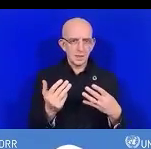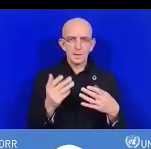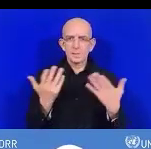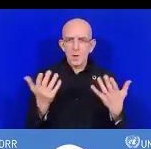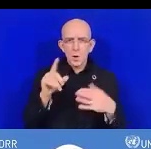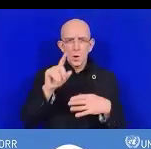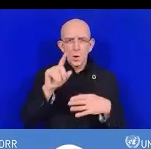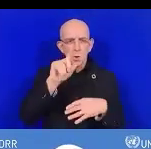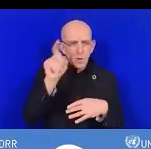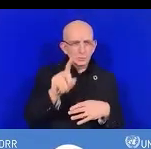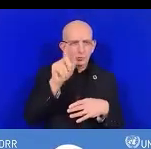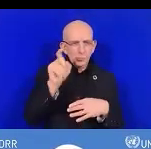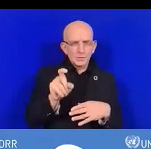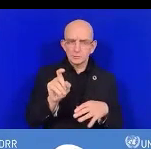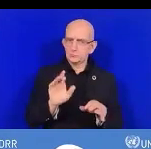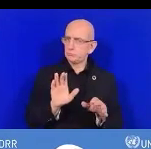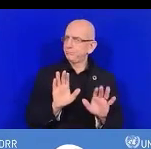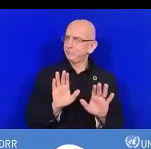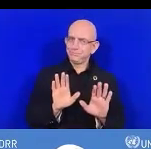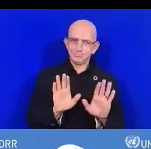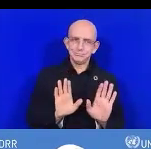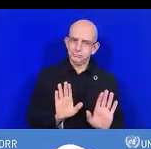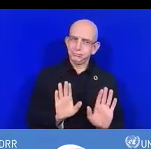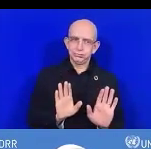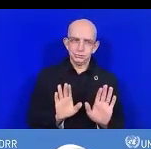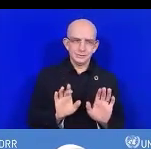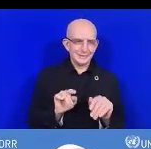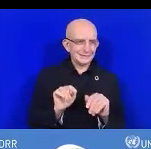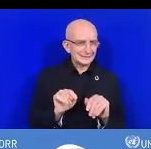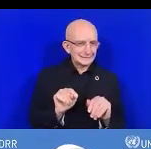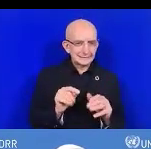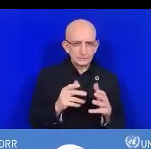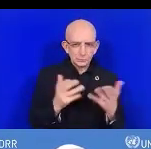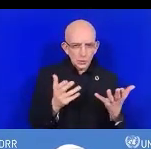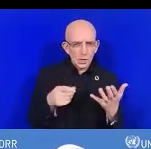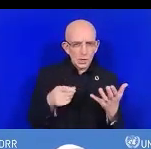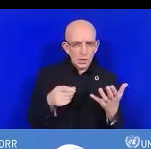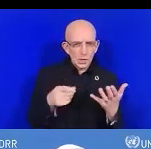pour que s'il y a des besoins de clarification,